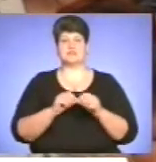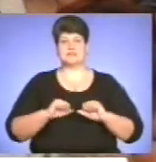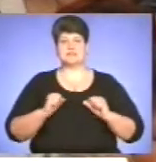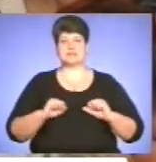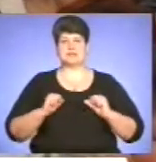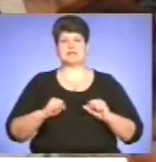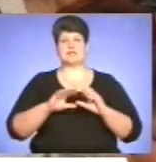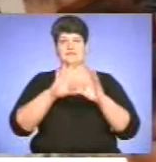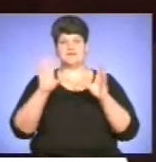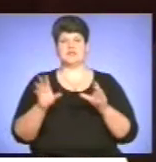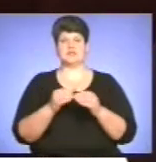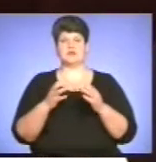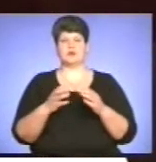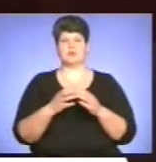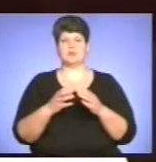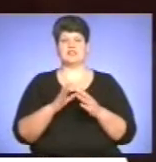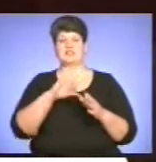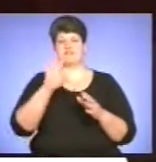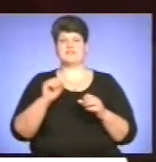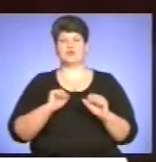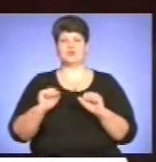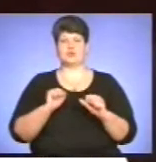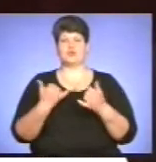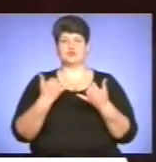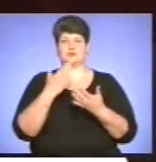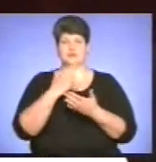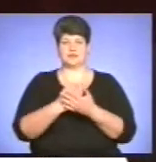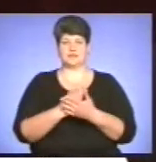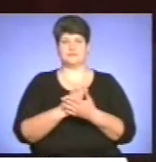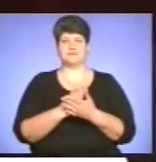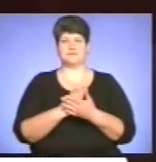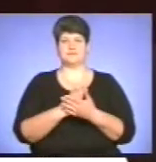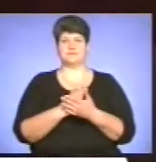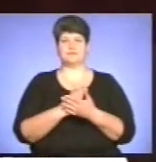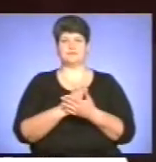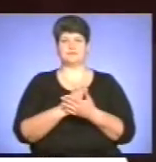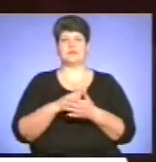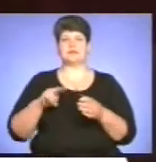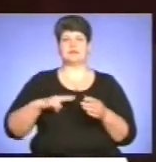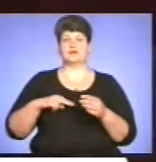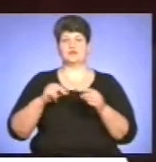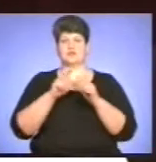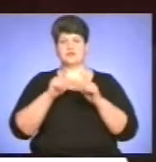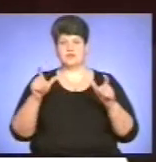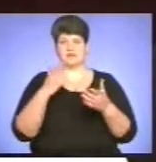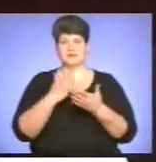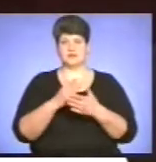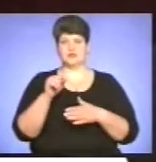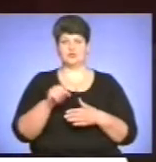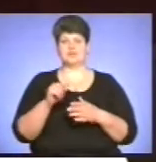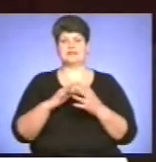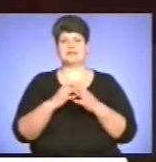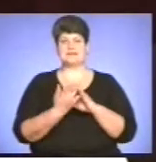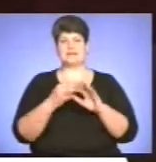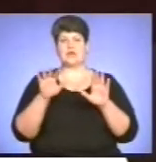всієї команди, всіх управління, які сьогодні присутні, директора шкіл, які тут сьогодні присутні, сільські